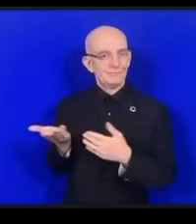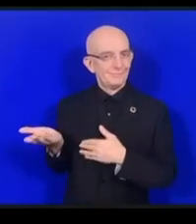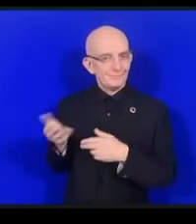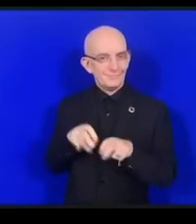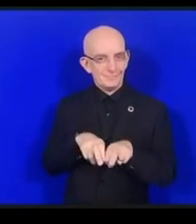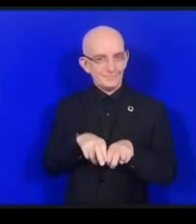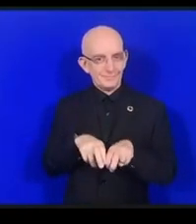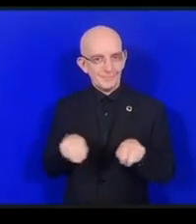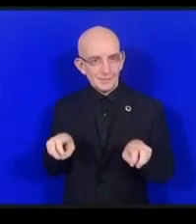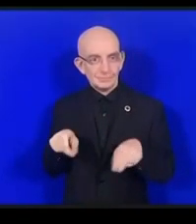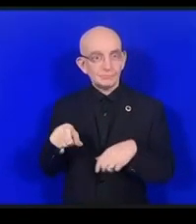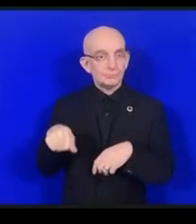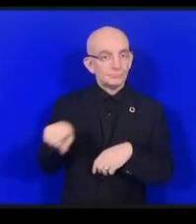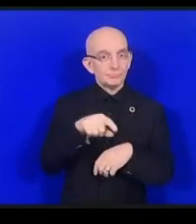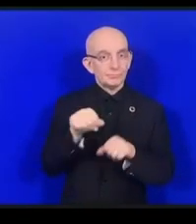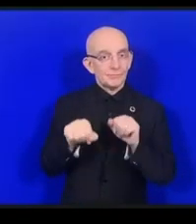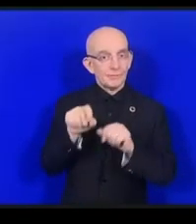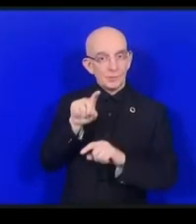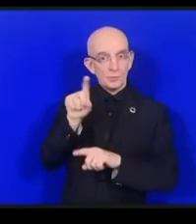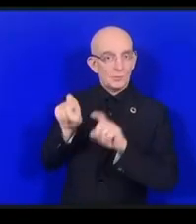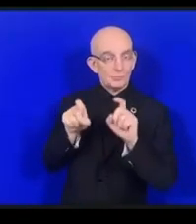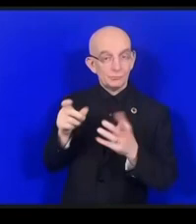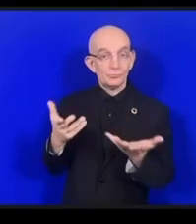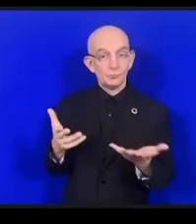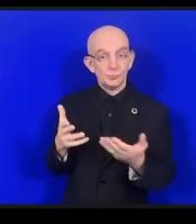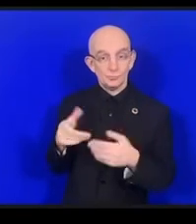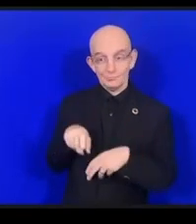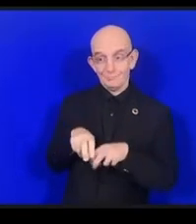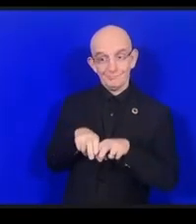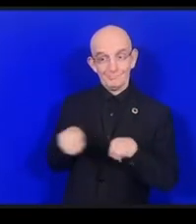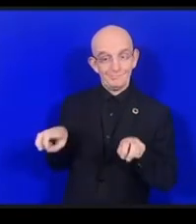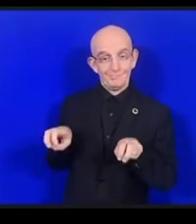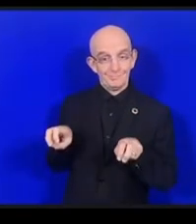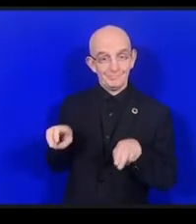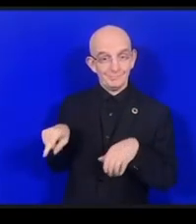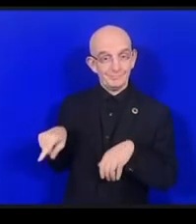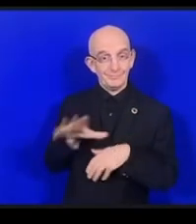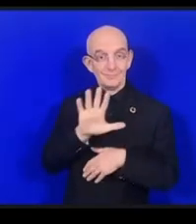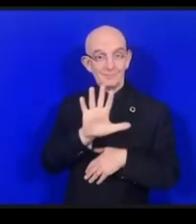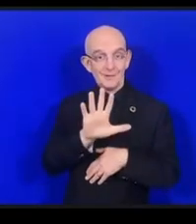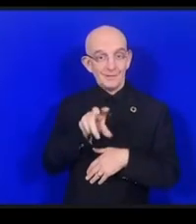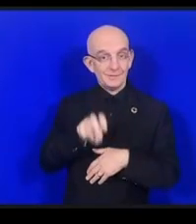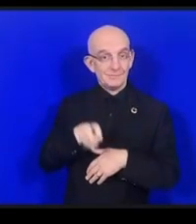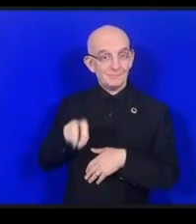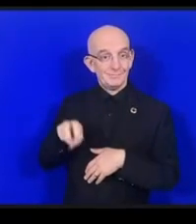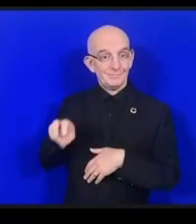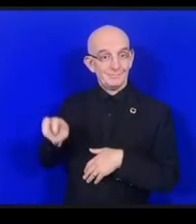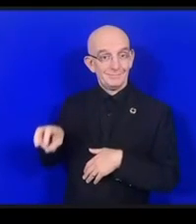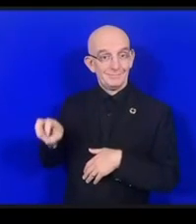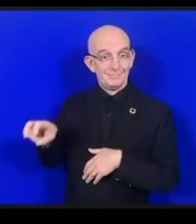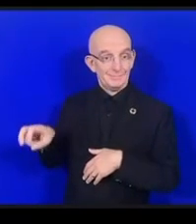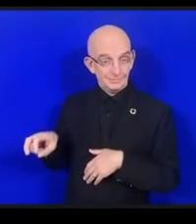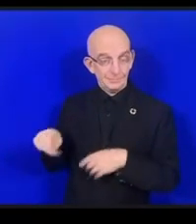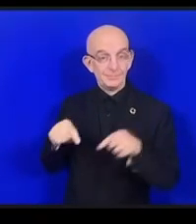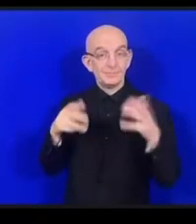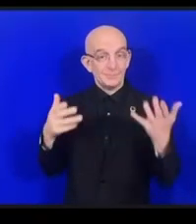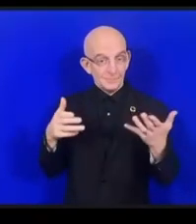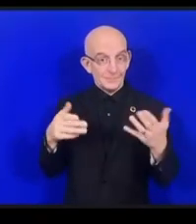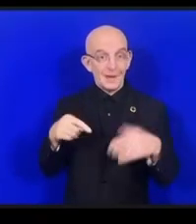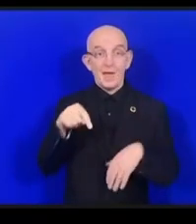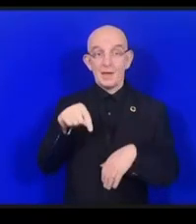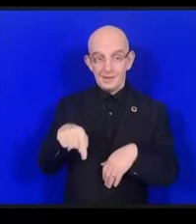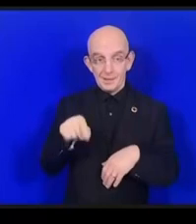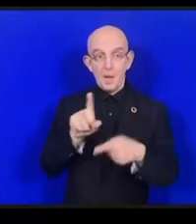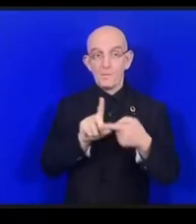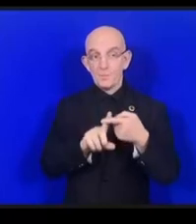壇上におりますそれからお一人がオンラインですまずリサペトリですオープンエデュケーショ